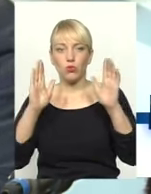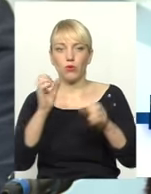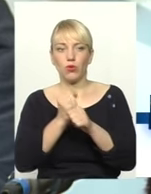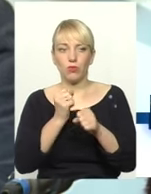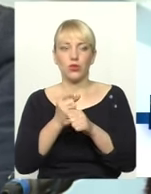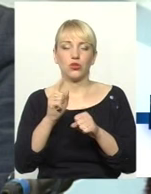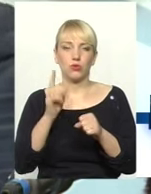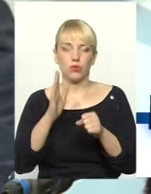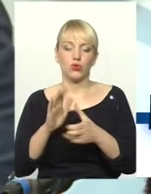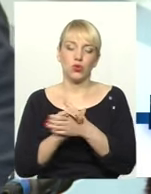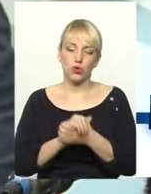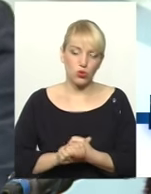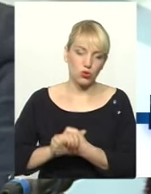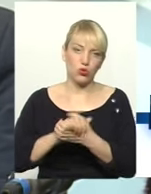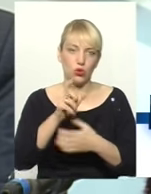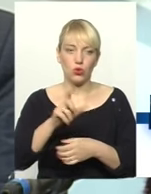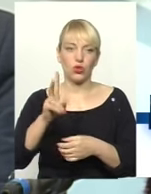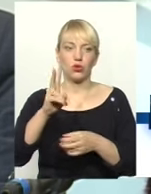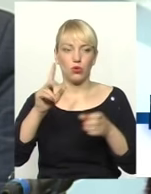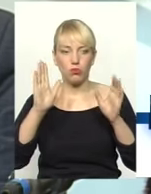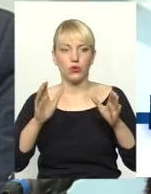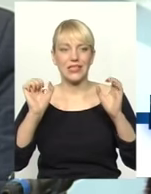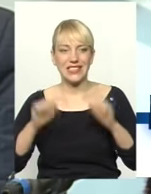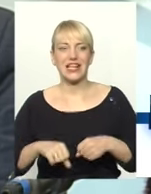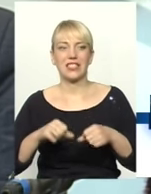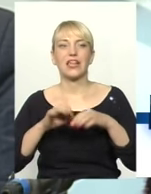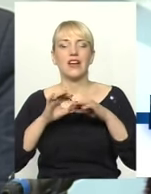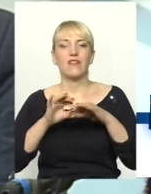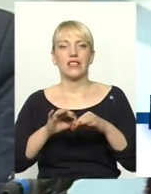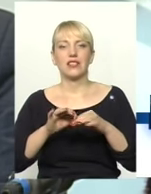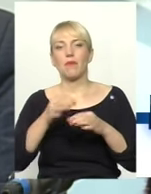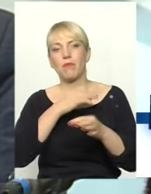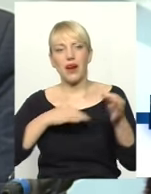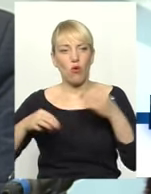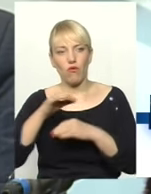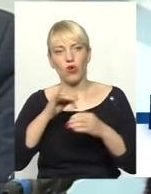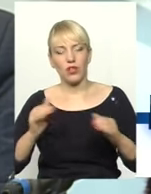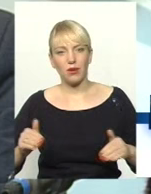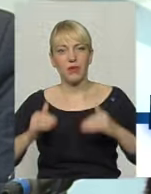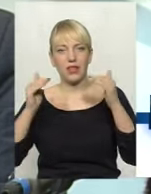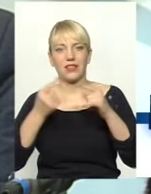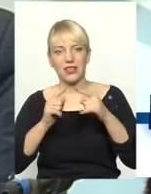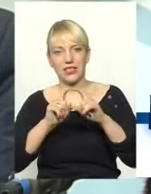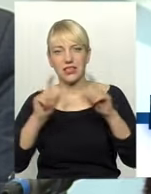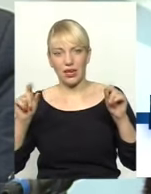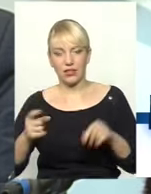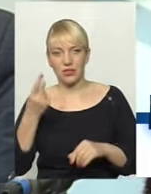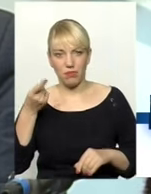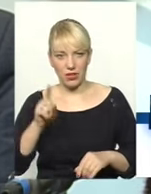згуртуються ті люди, які будуть здатні вести переговори і підняти даний заклад. Це перш за все.